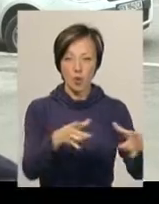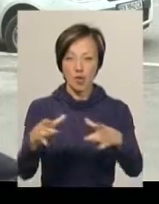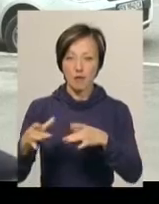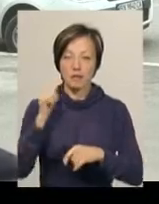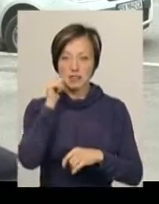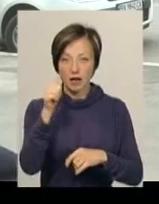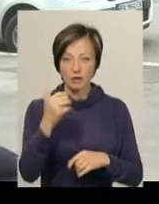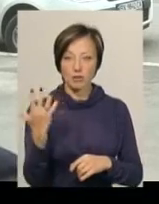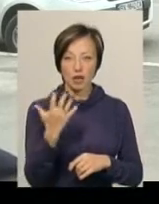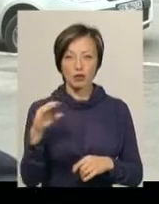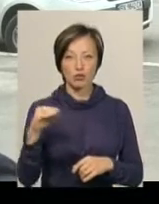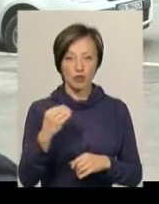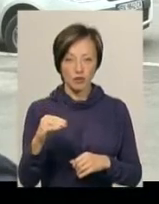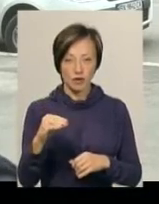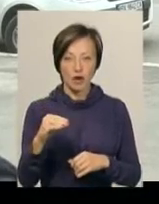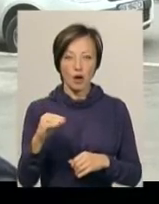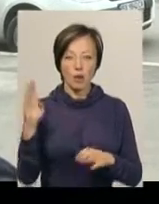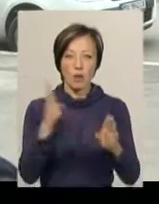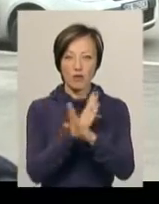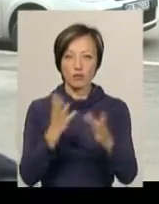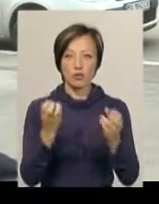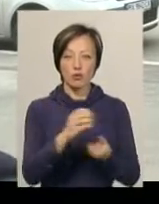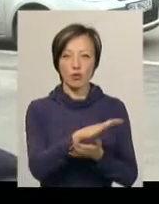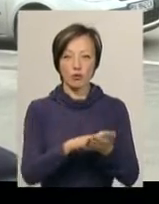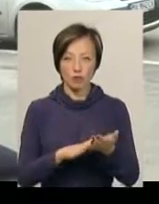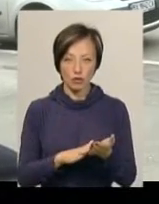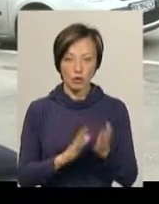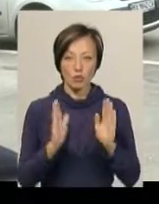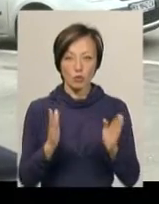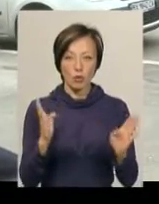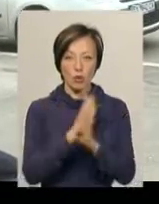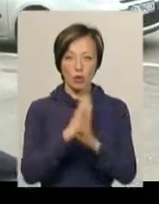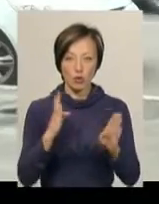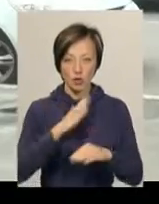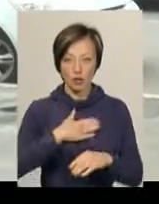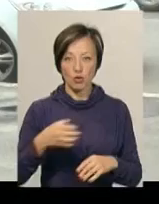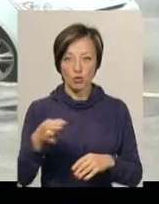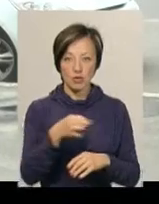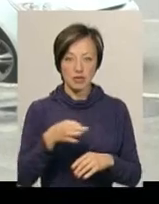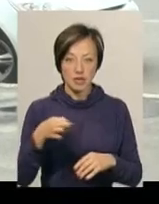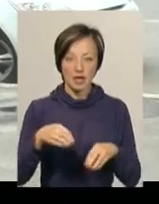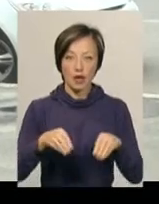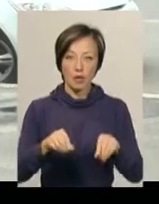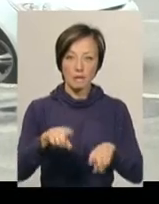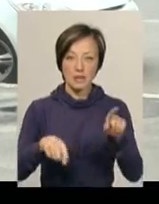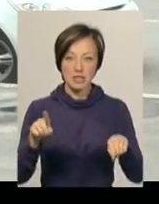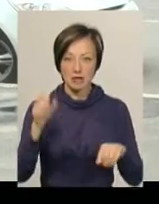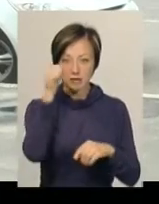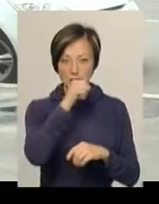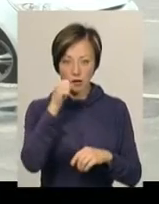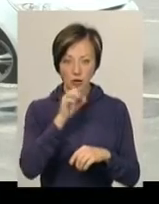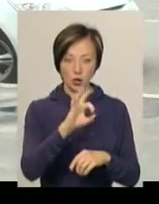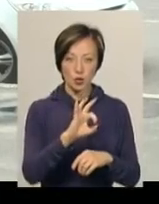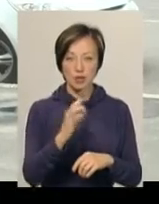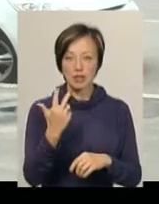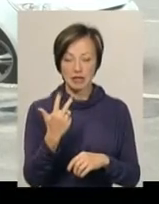Завтра, 5 жовтня, арктичне повітря ще продовжується обумовлювати погоду нашої області. На ґрунці, місцями і повітрі заморозки